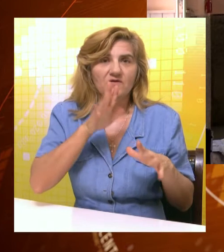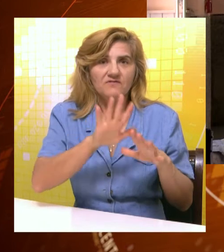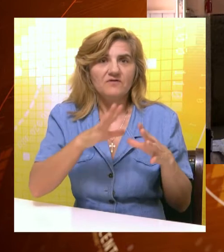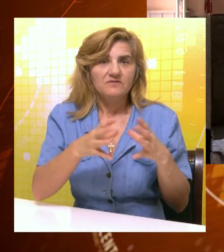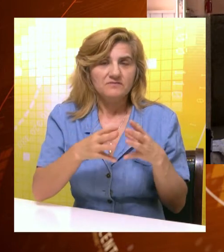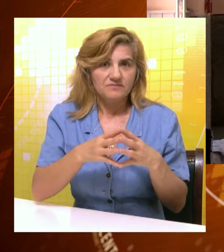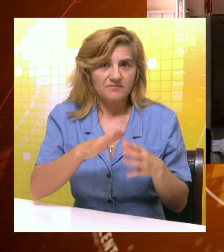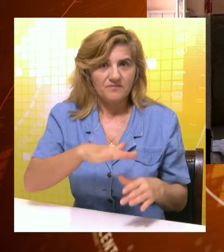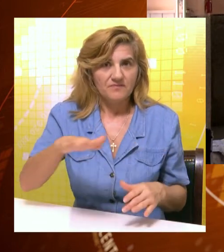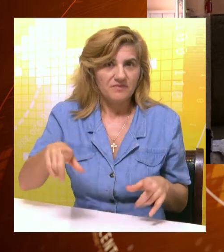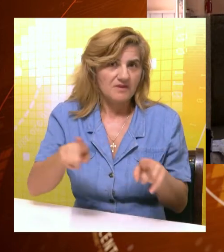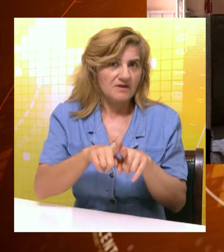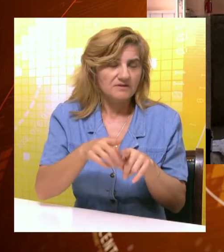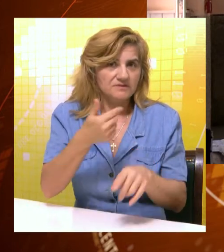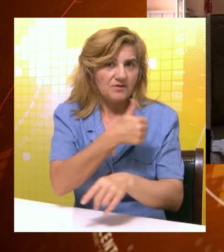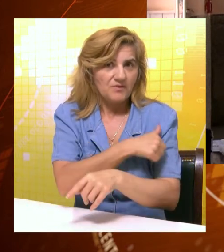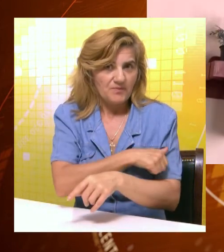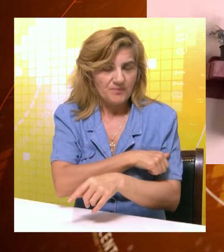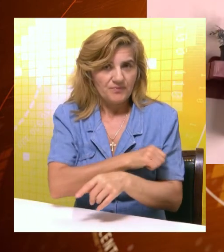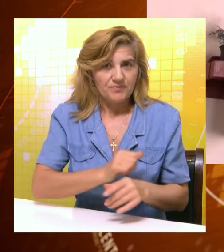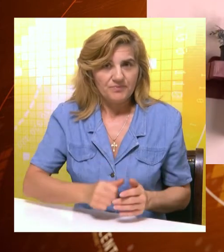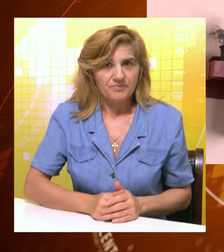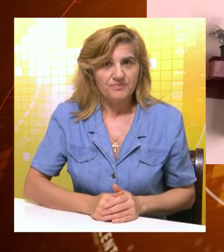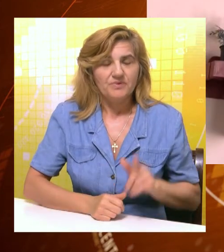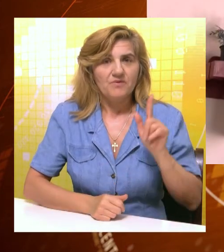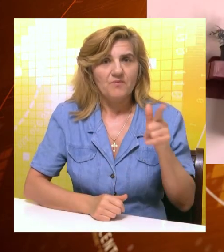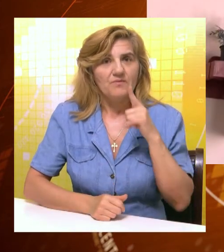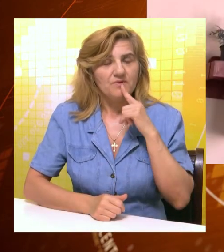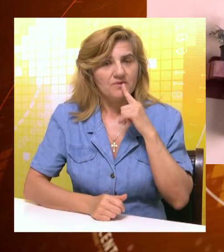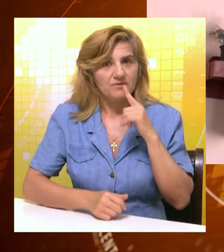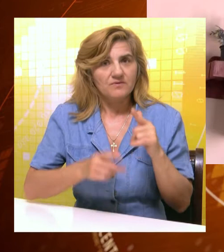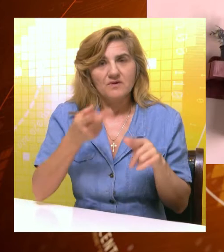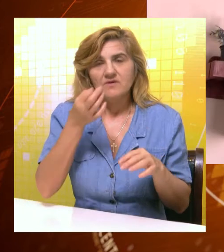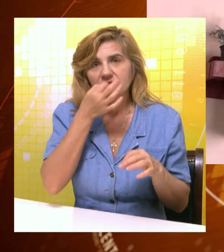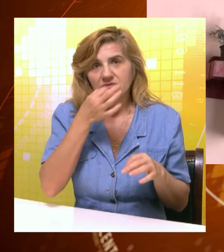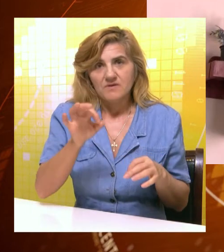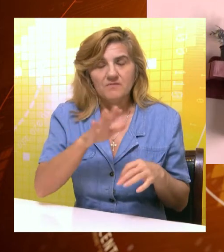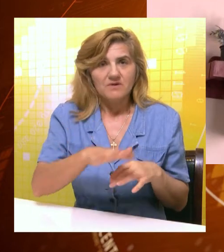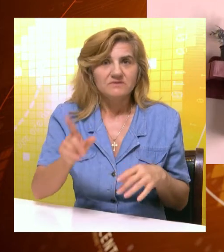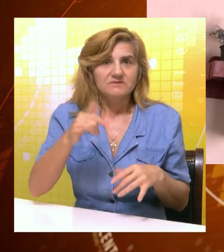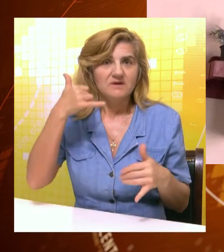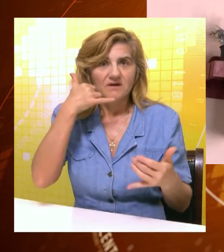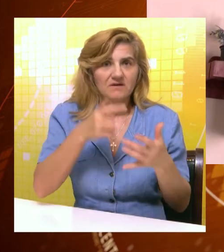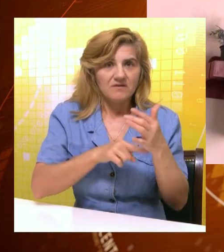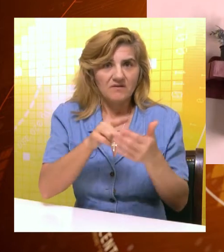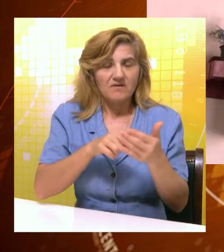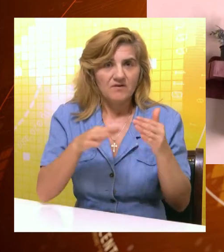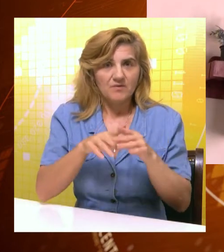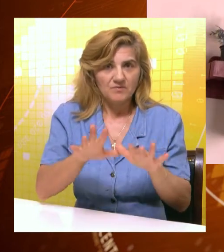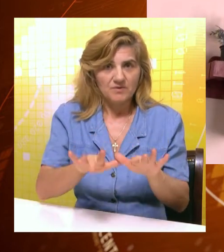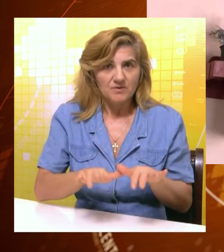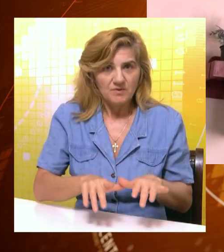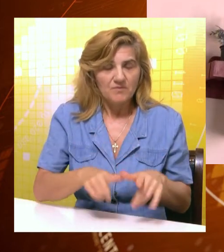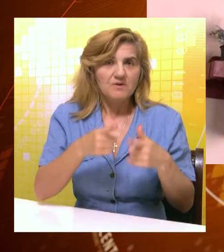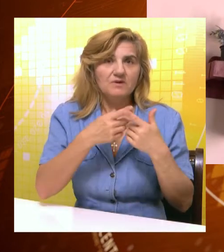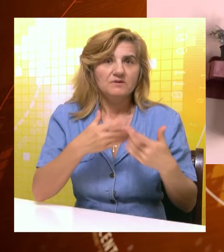svoje vršnjake. Prema rečima psihološkinje Dragane Ćupurdije, najvažnije je da deca raspust ne provedu uz telefone, tablete i